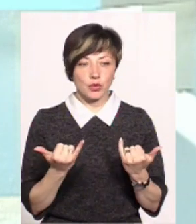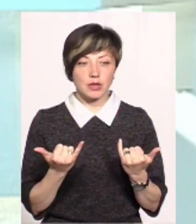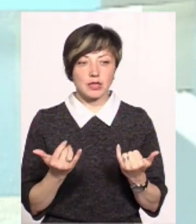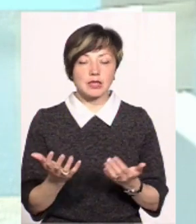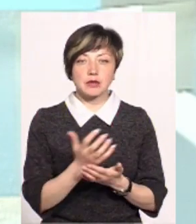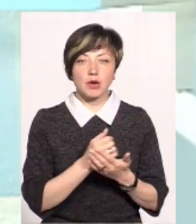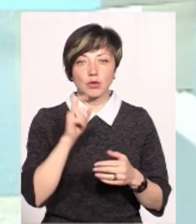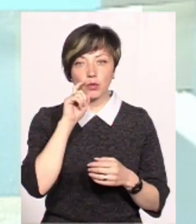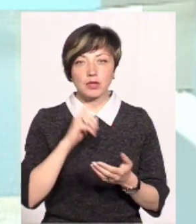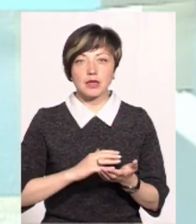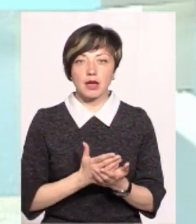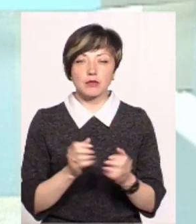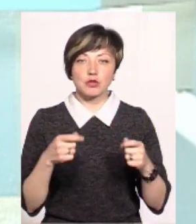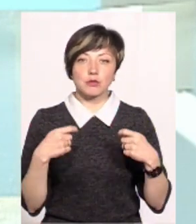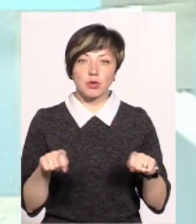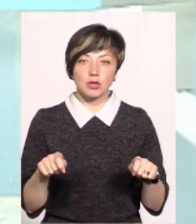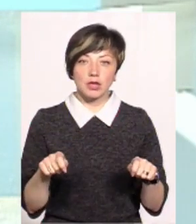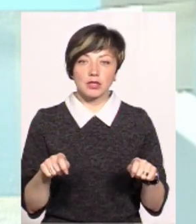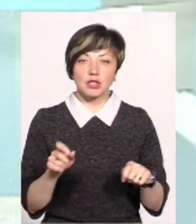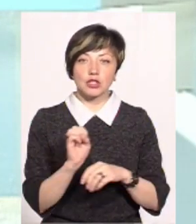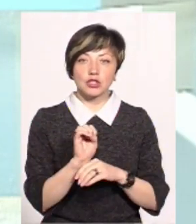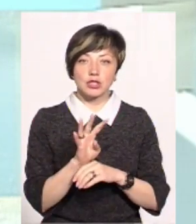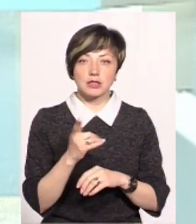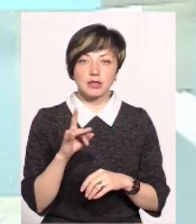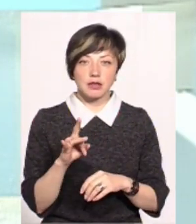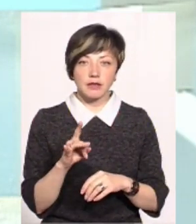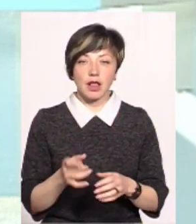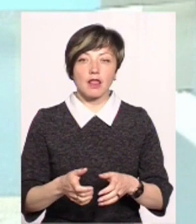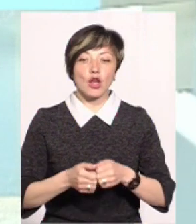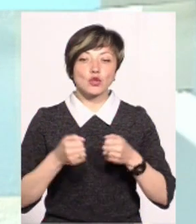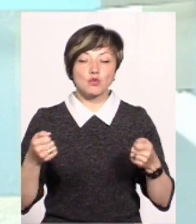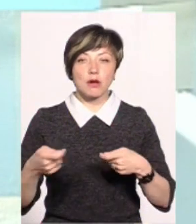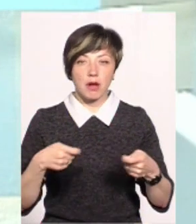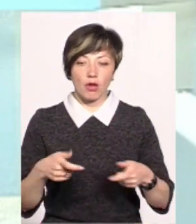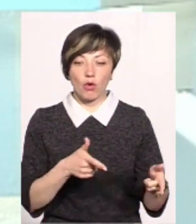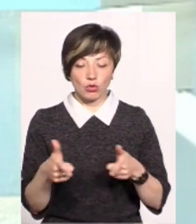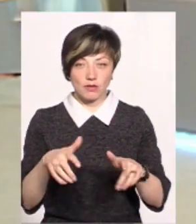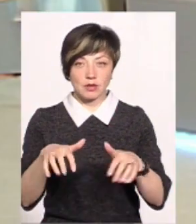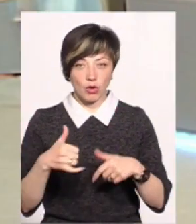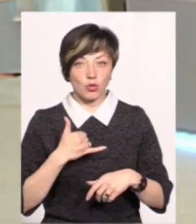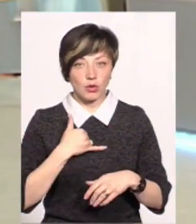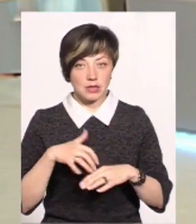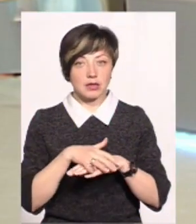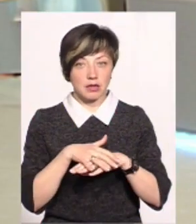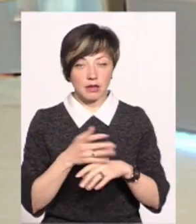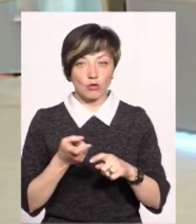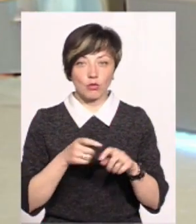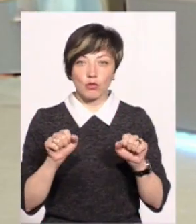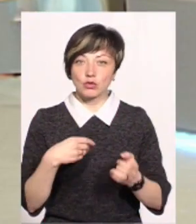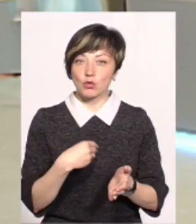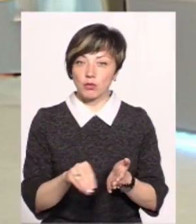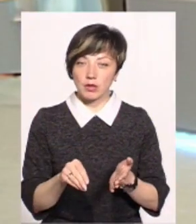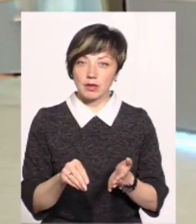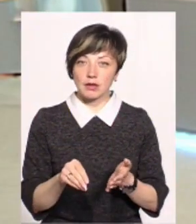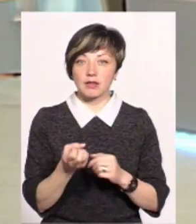зібрати українську якісну, її можна продати 14 гривень на супермаркети. Вони готові її забрати, хоча у нас на ринку картоплю можна